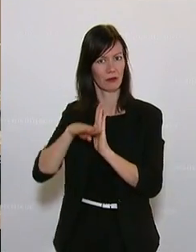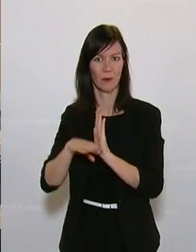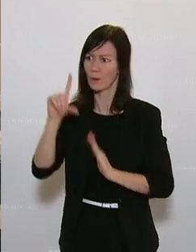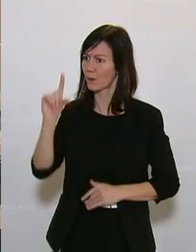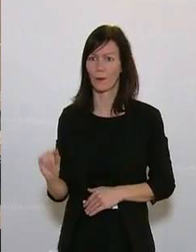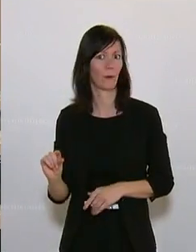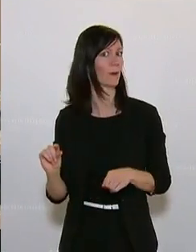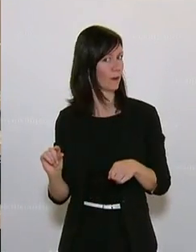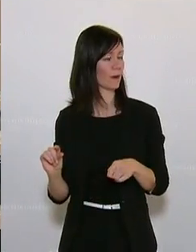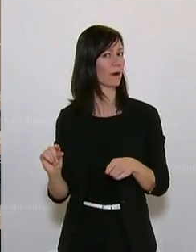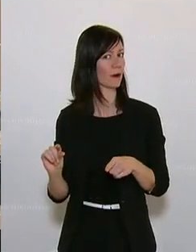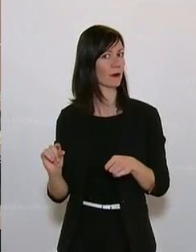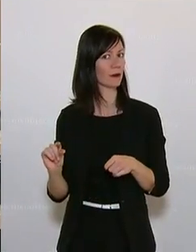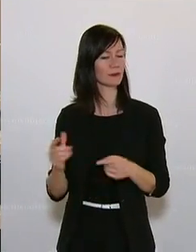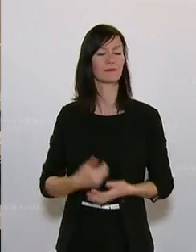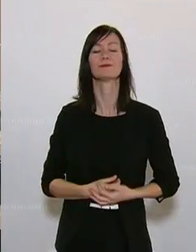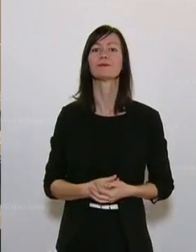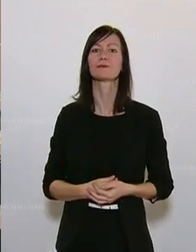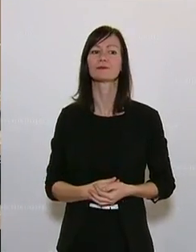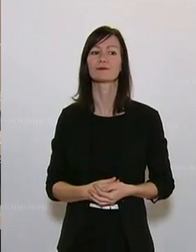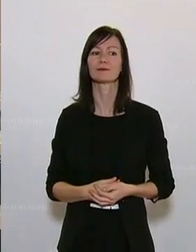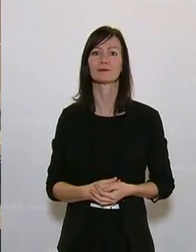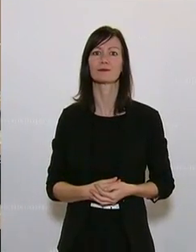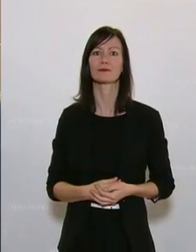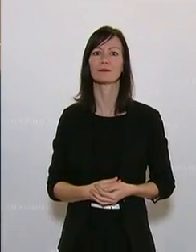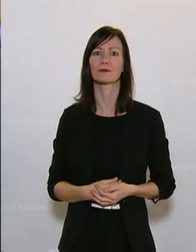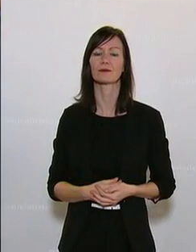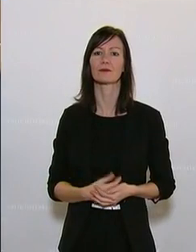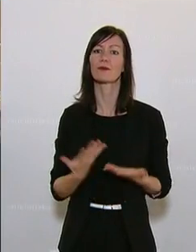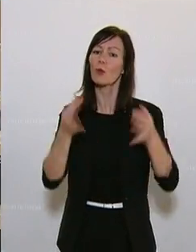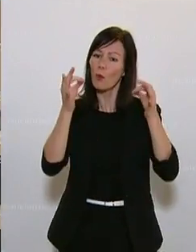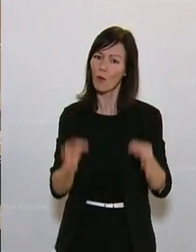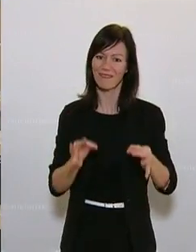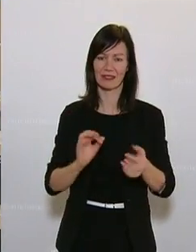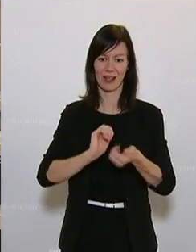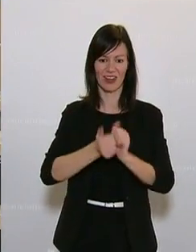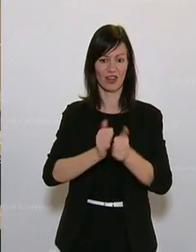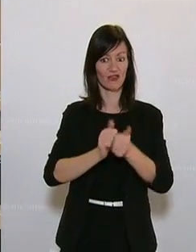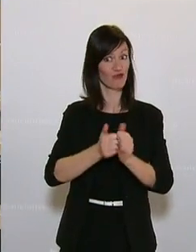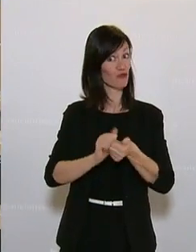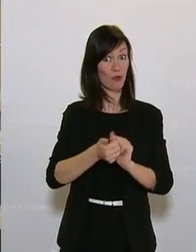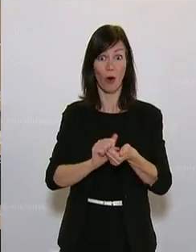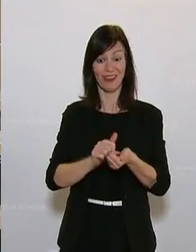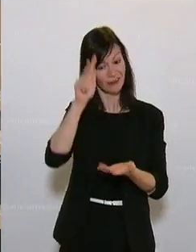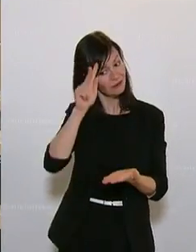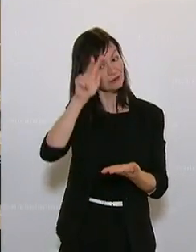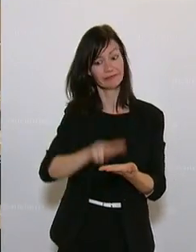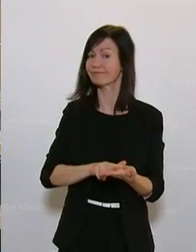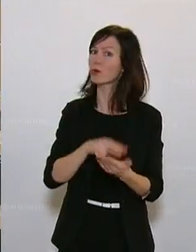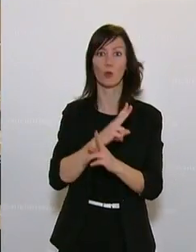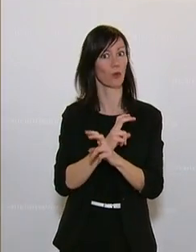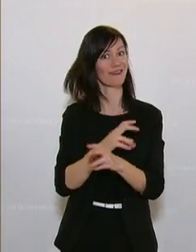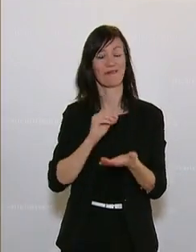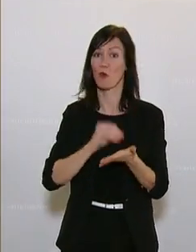gegenübersteht. Der Rang als offiziell anerkannte Sport bleibt dem E-Sport seit Jahren in